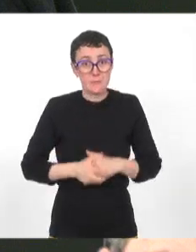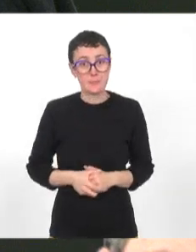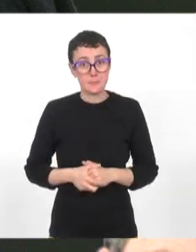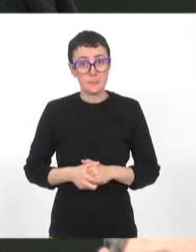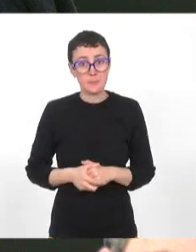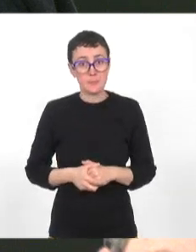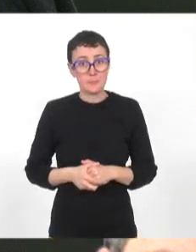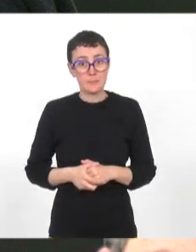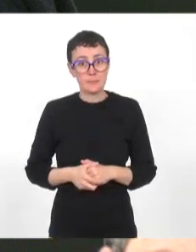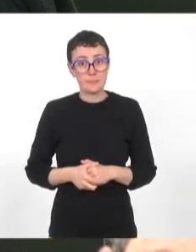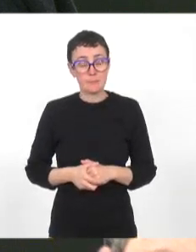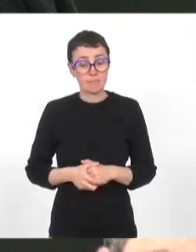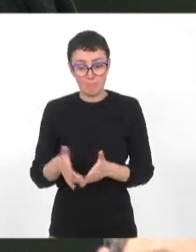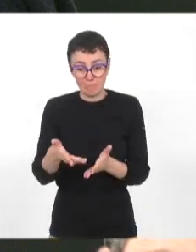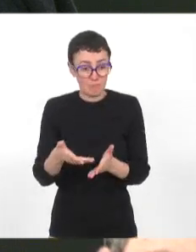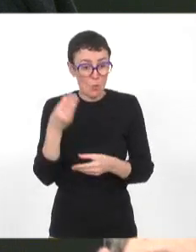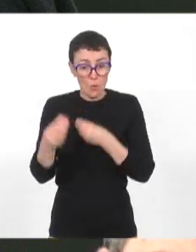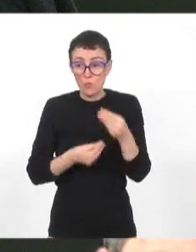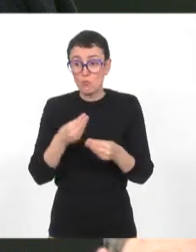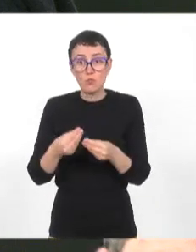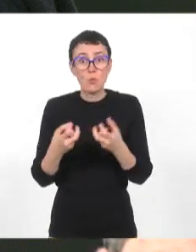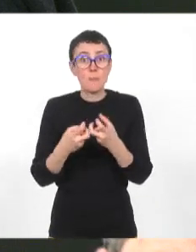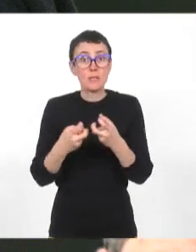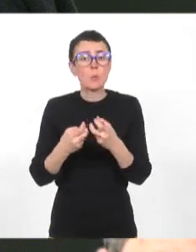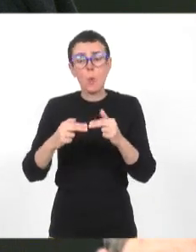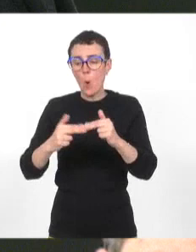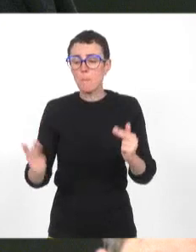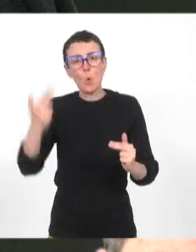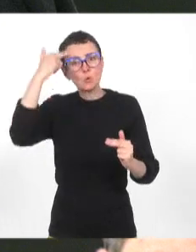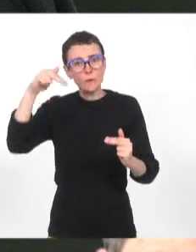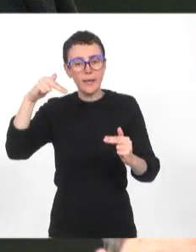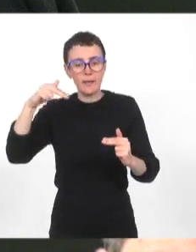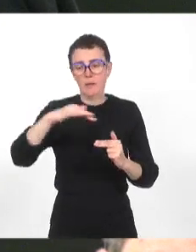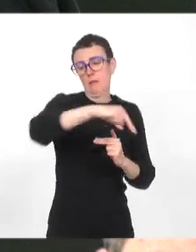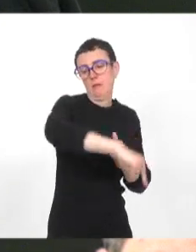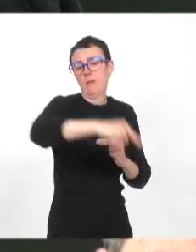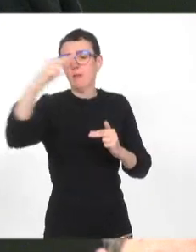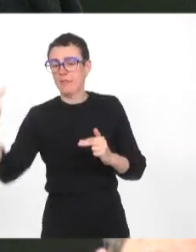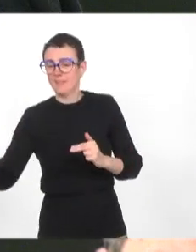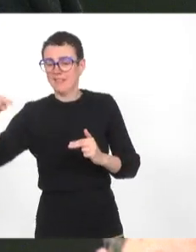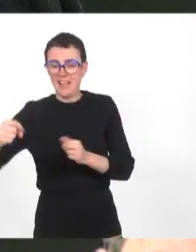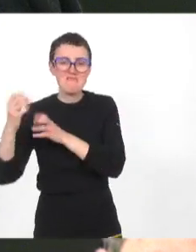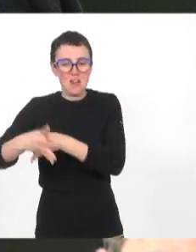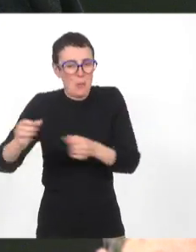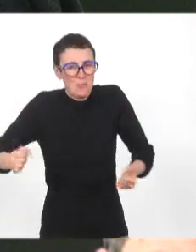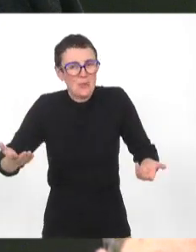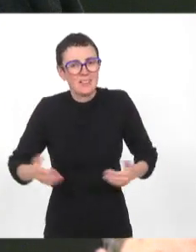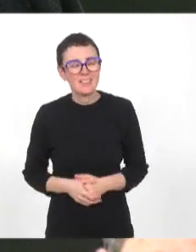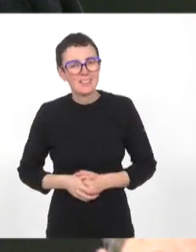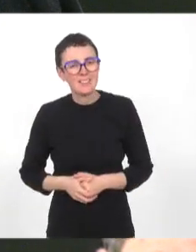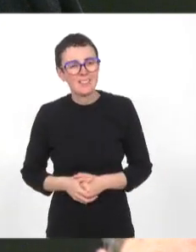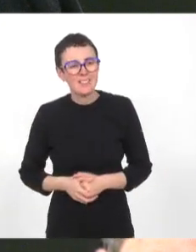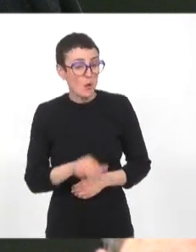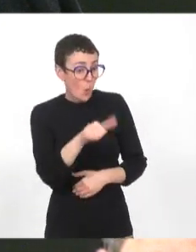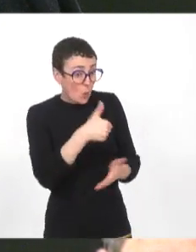exemple financer le franchissement du pont de Tournai. Avec cet argent, on aurait pu aussi offrir plusieurs dizaines